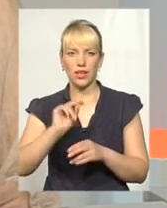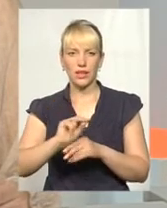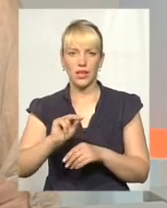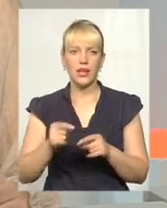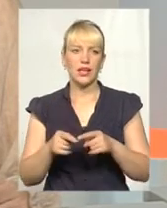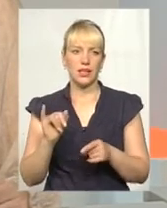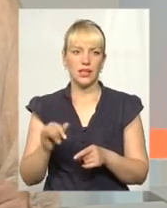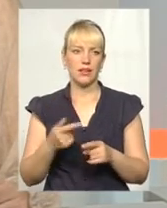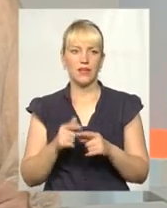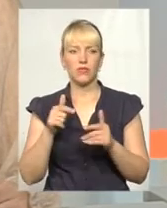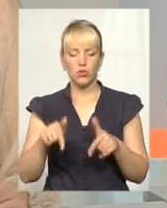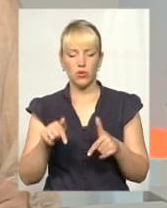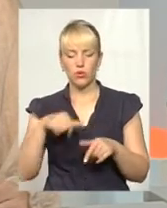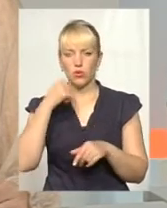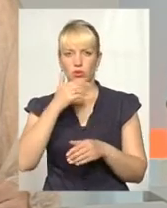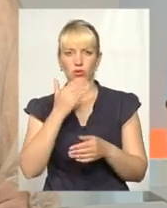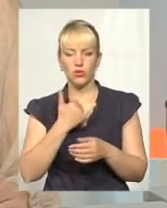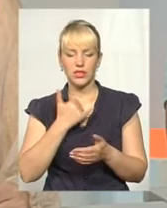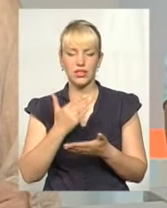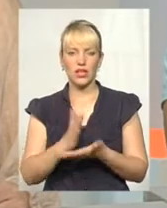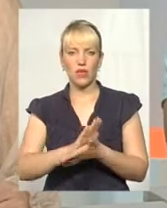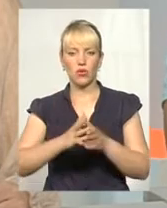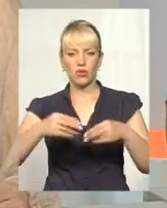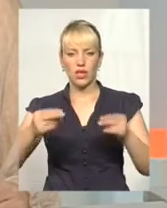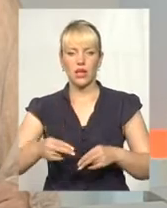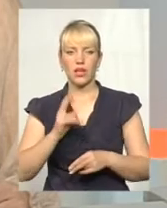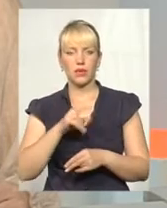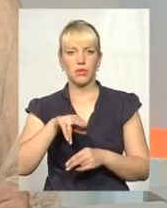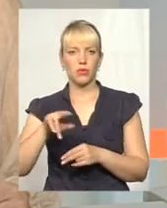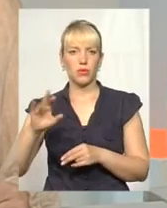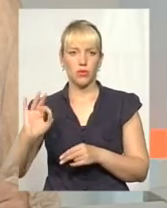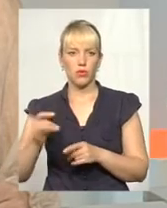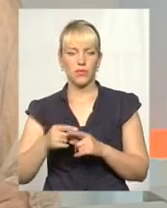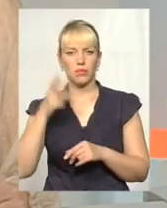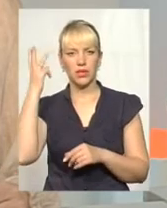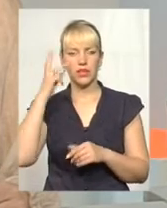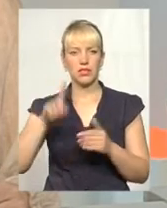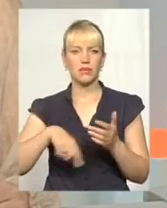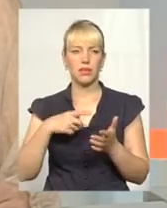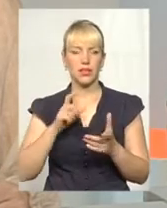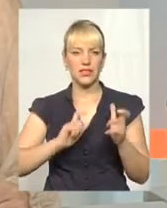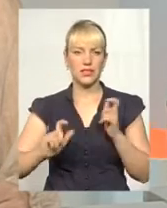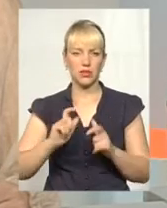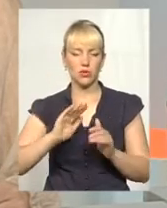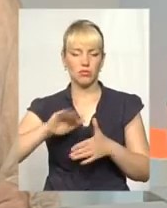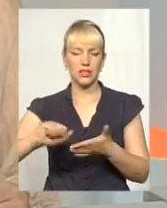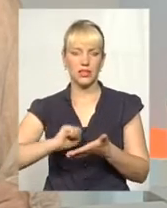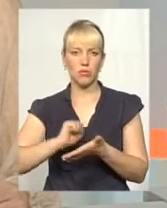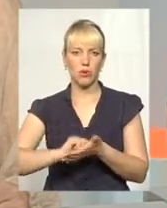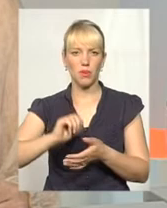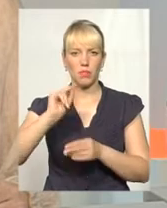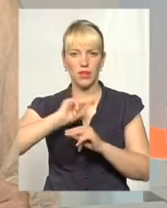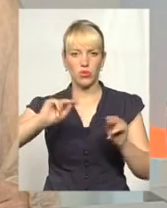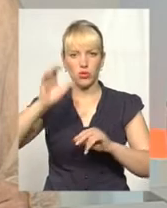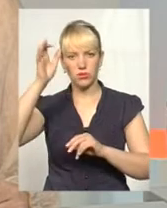договір з ХОЄППО, Хмельницьким волосним інститутом, після дипломи педагогічної освіти,